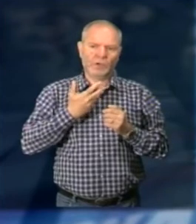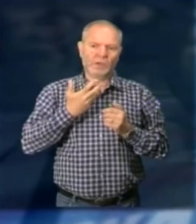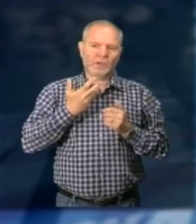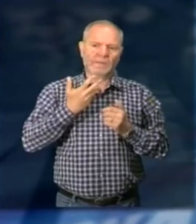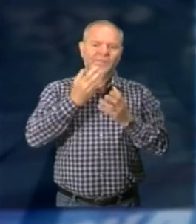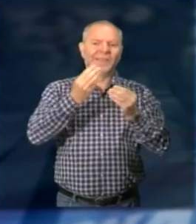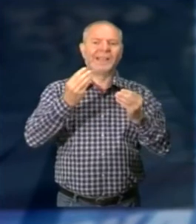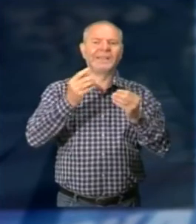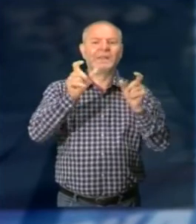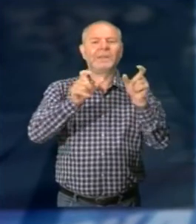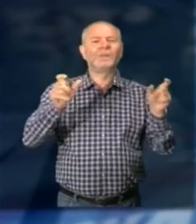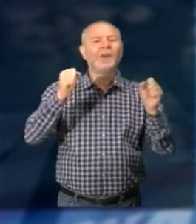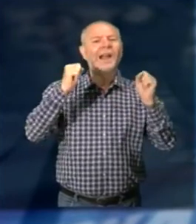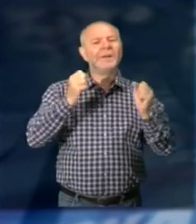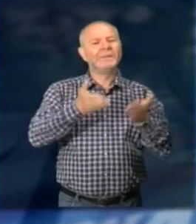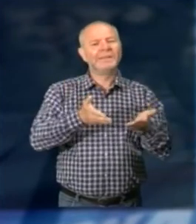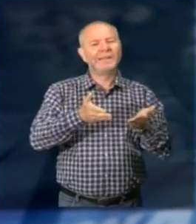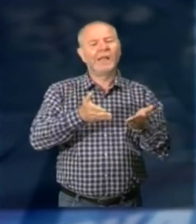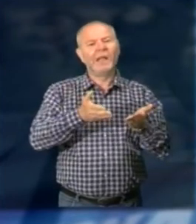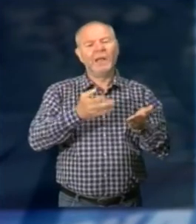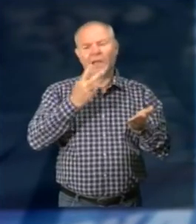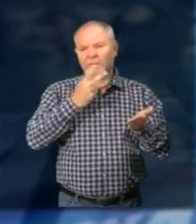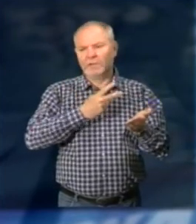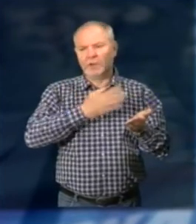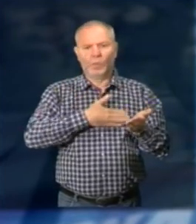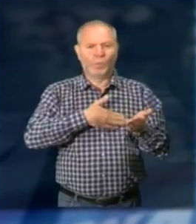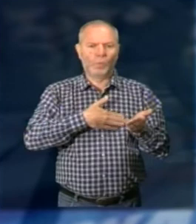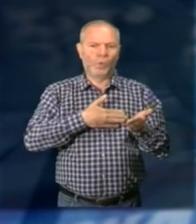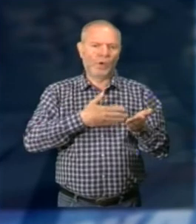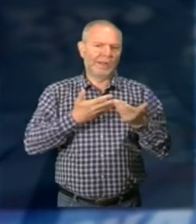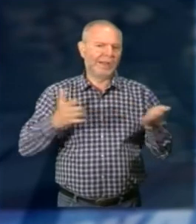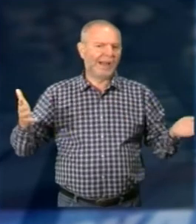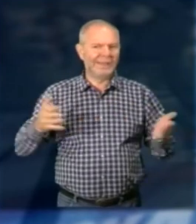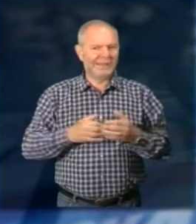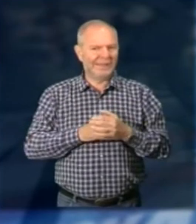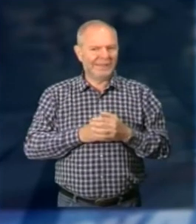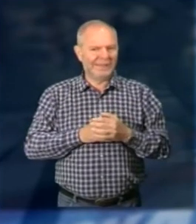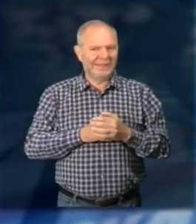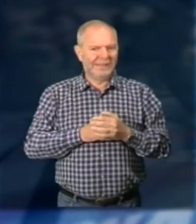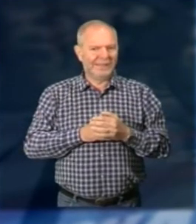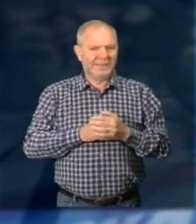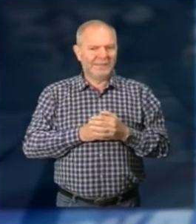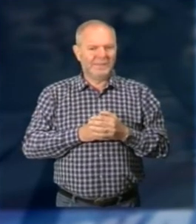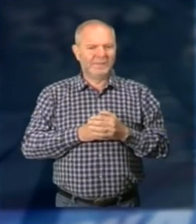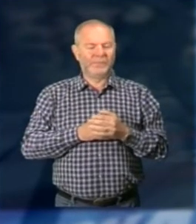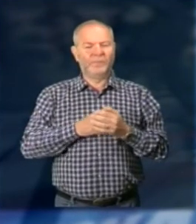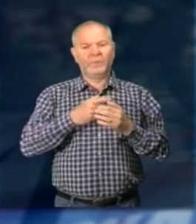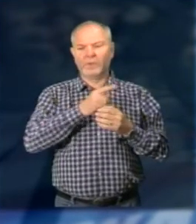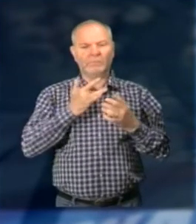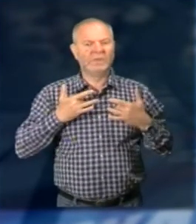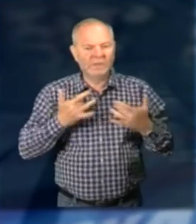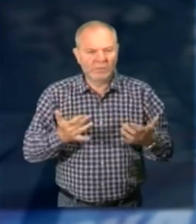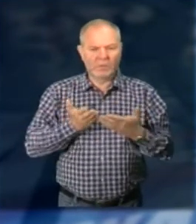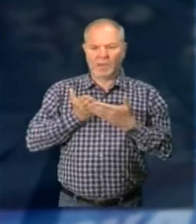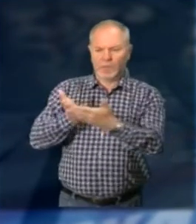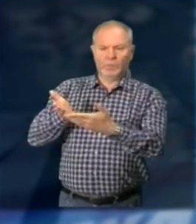cittadini di questo paese hanno davvero il cuore in mano Così come si suol dire e sono molto disponibili nei